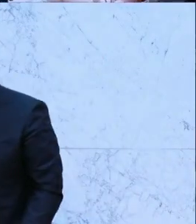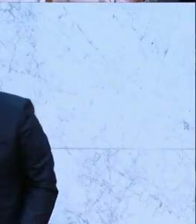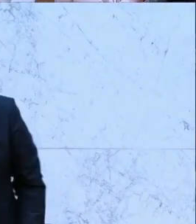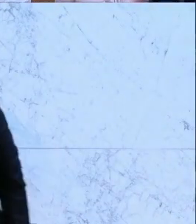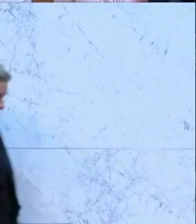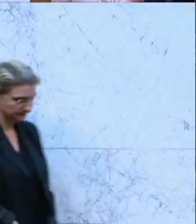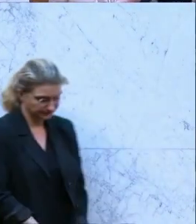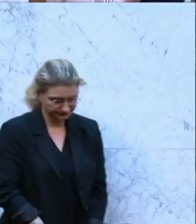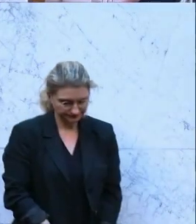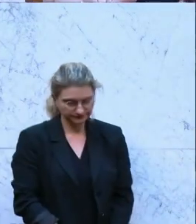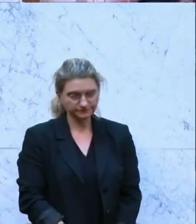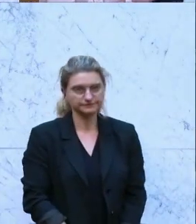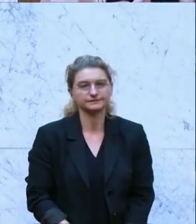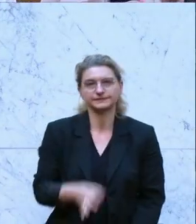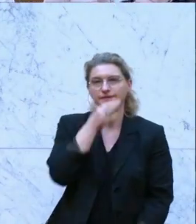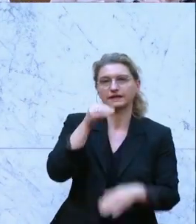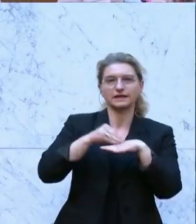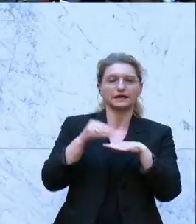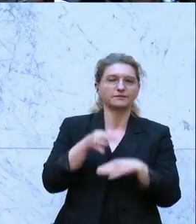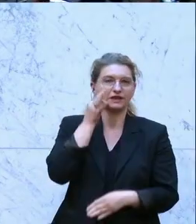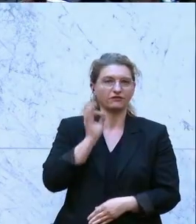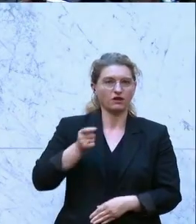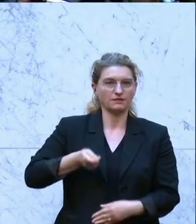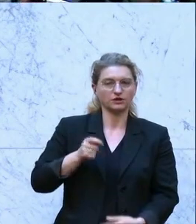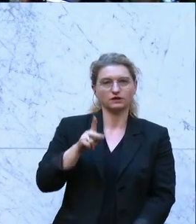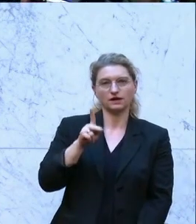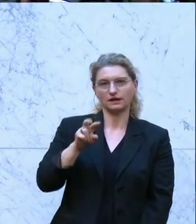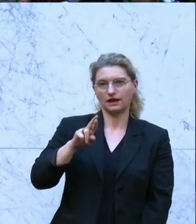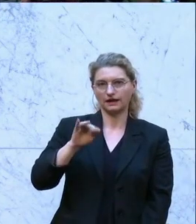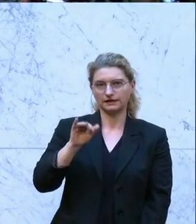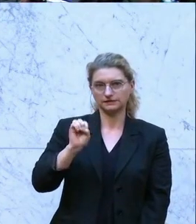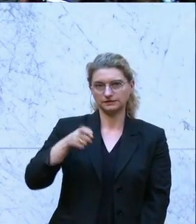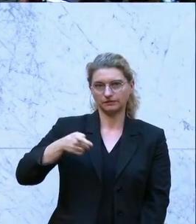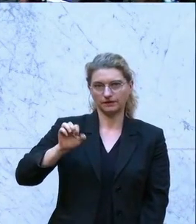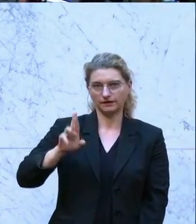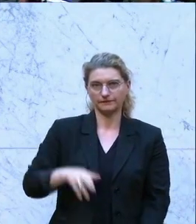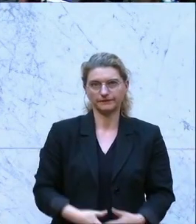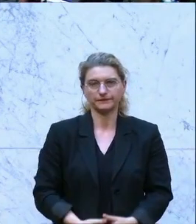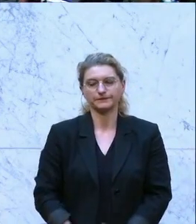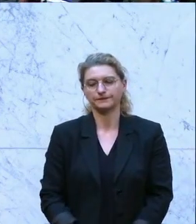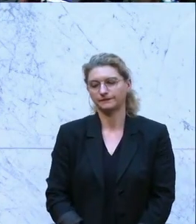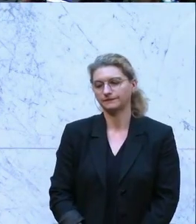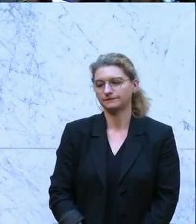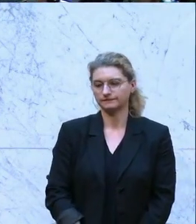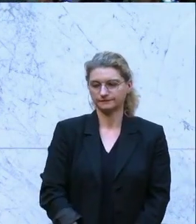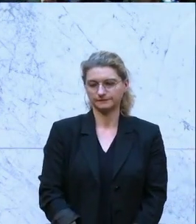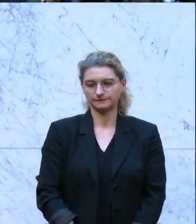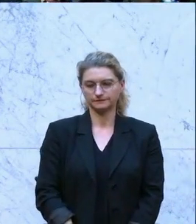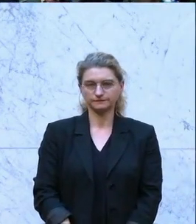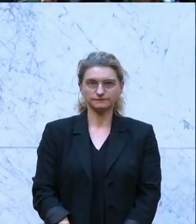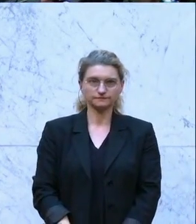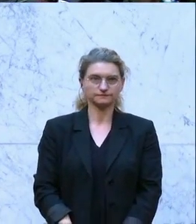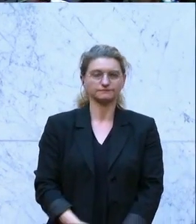Zu Wort gemeldet ist die Abgeordnete CRISPR. Nach Nina Tomaselli von den Grünen ist Stefanie CRISPR von den NEOS die